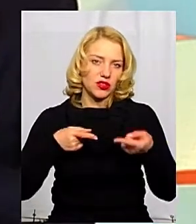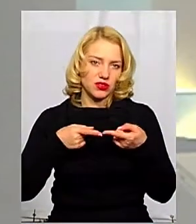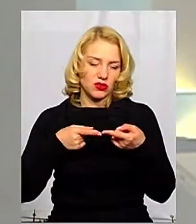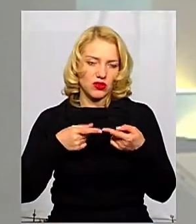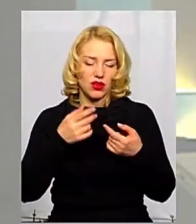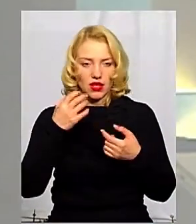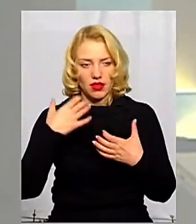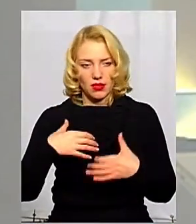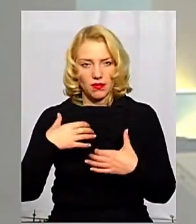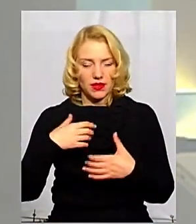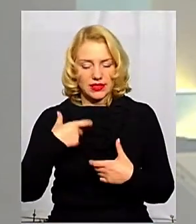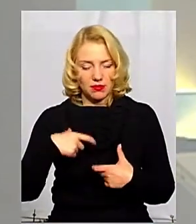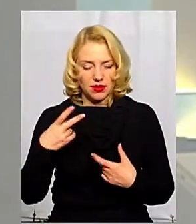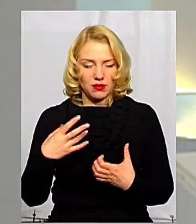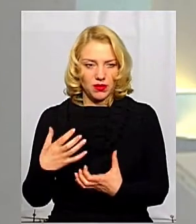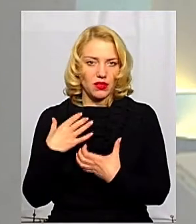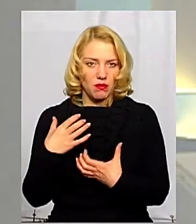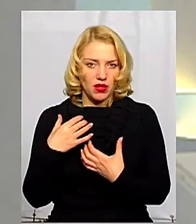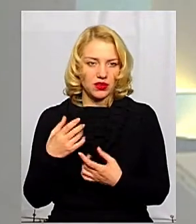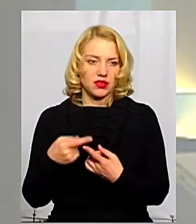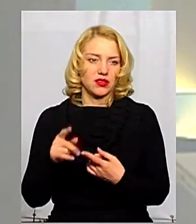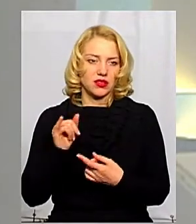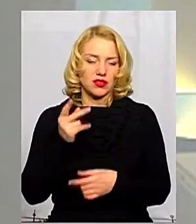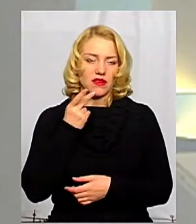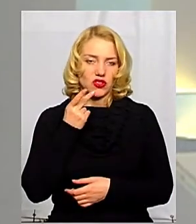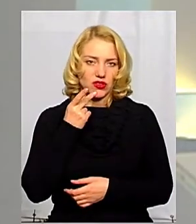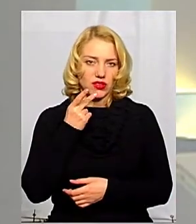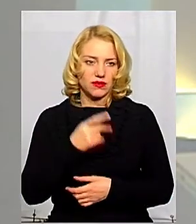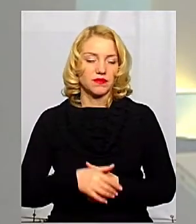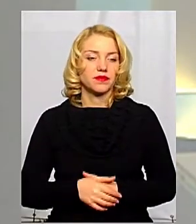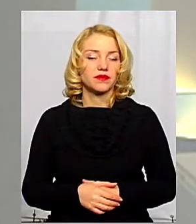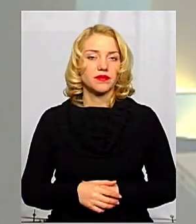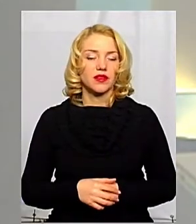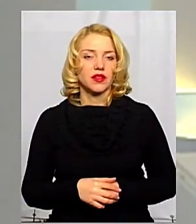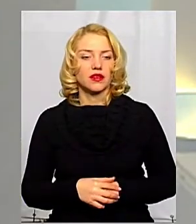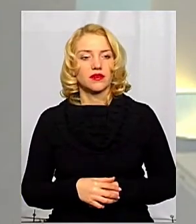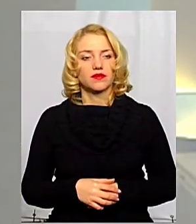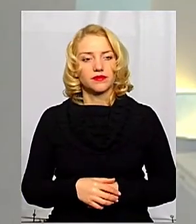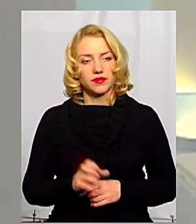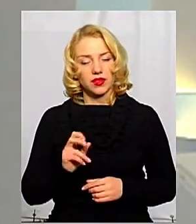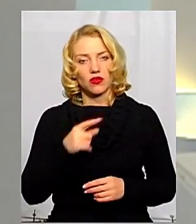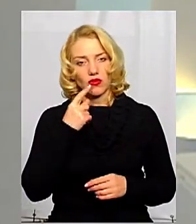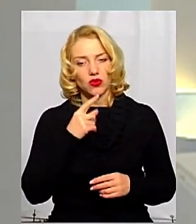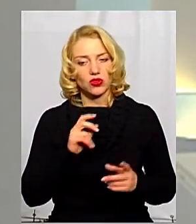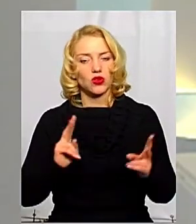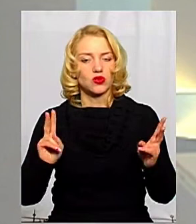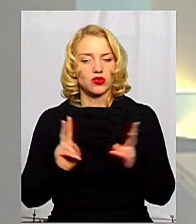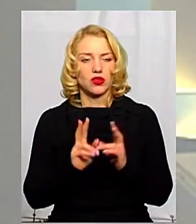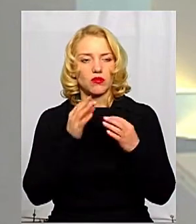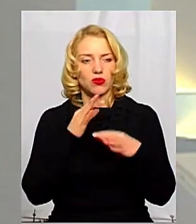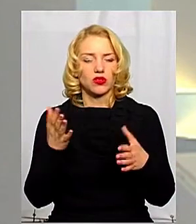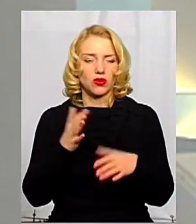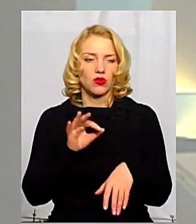Дбати про своє здоров'я, завжди, бути, як кажуть, зустрічати будь-яку